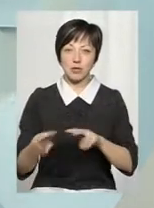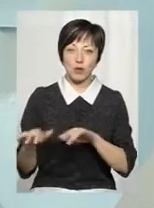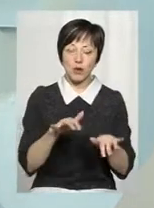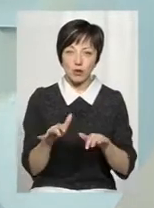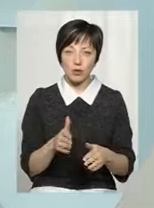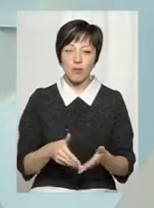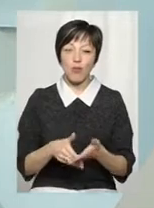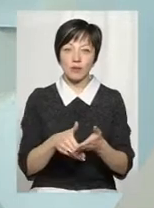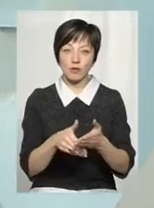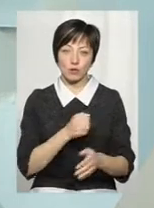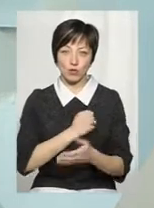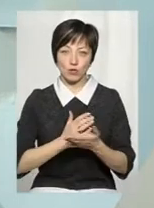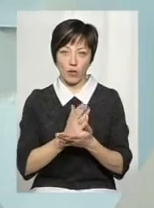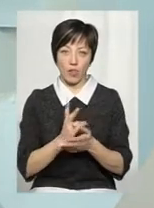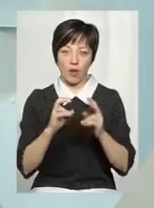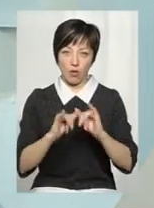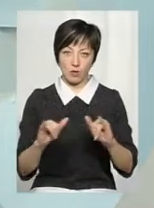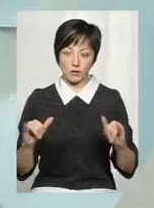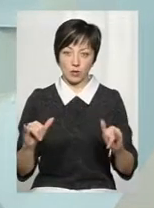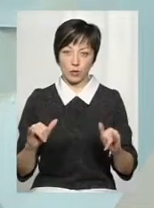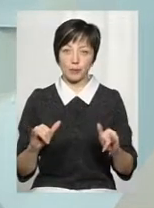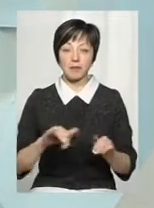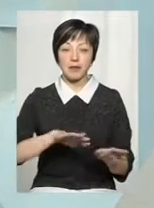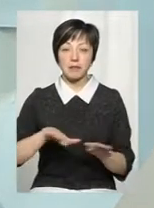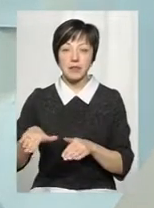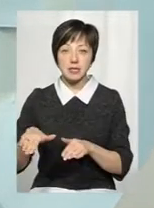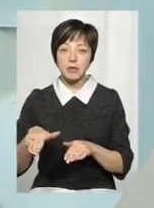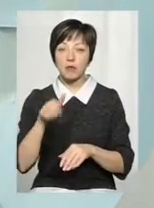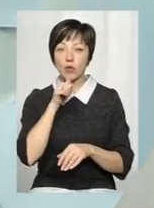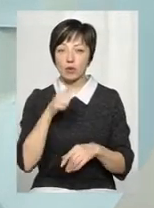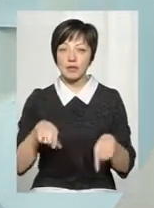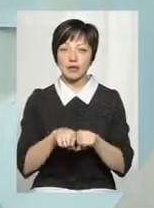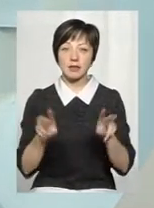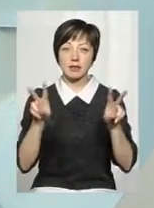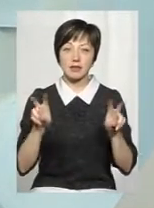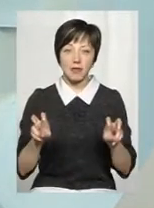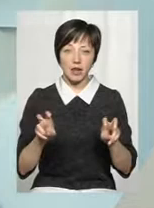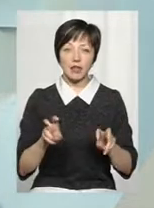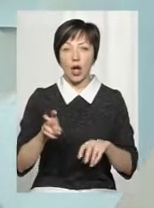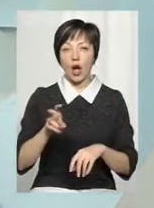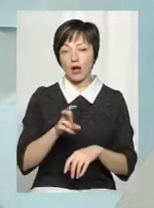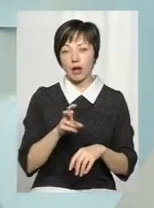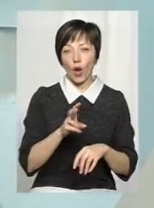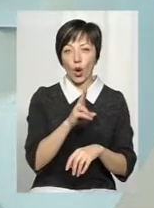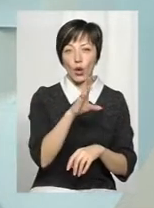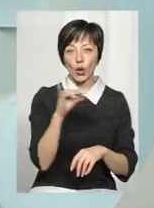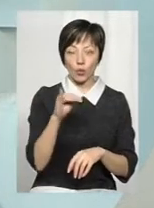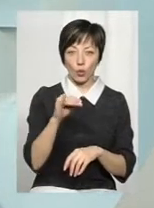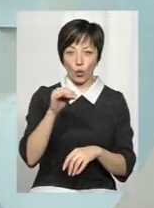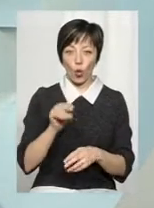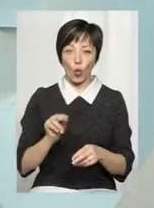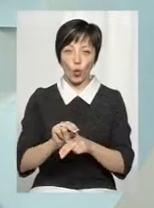мотивують військовослужбовців на розвиток. Після проходження так званого к'ю-курсу кожен